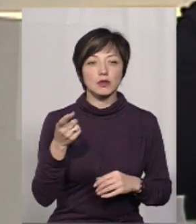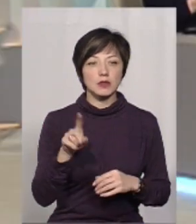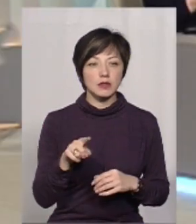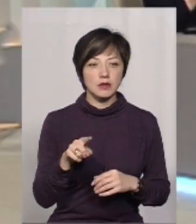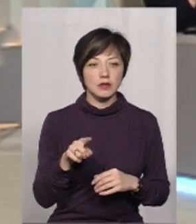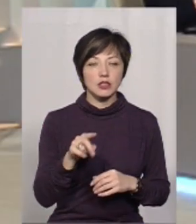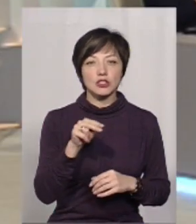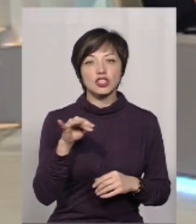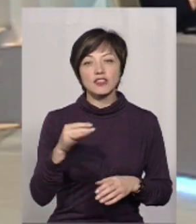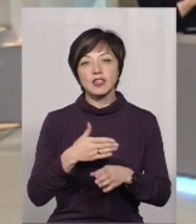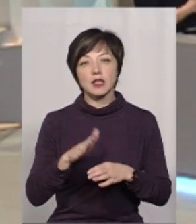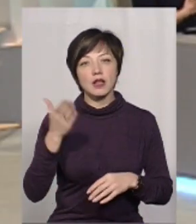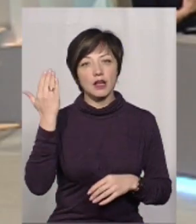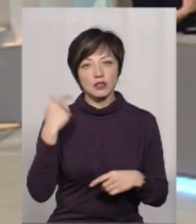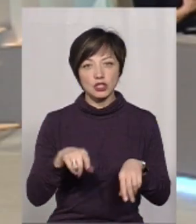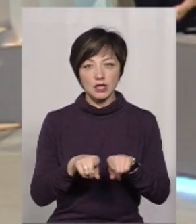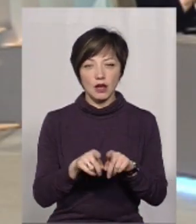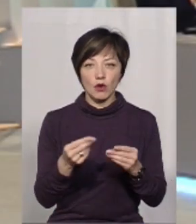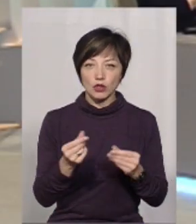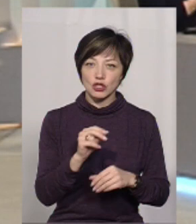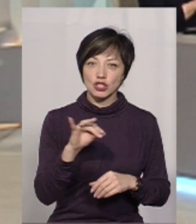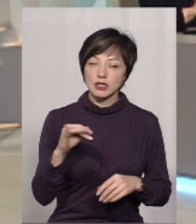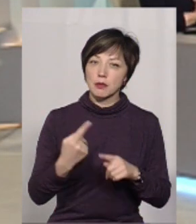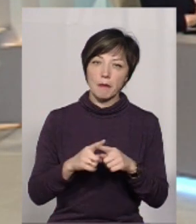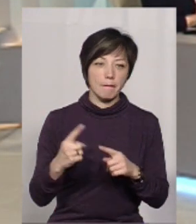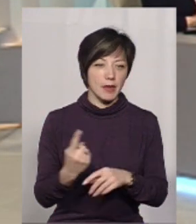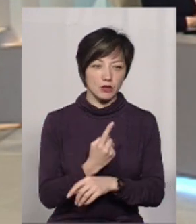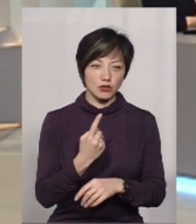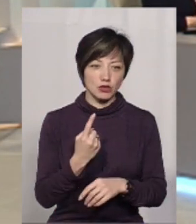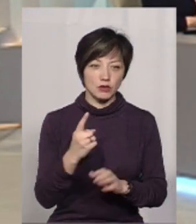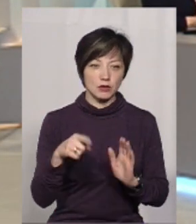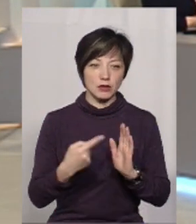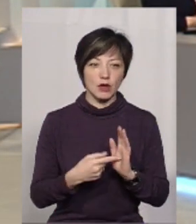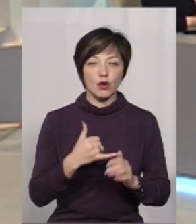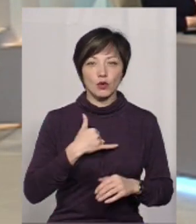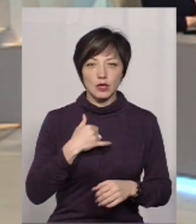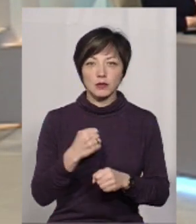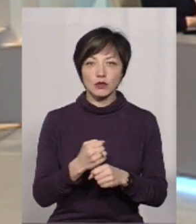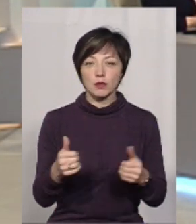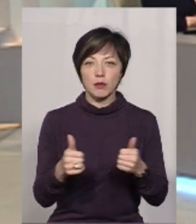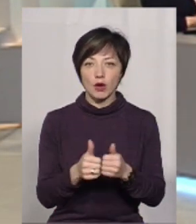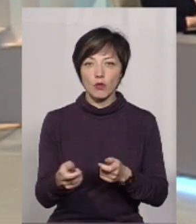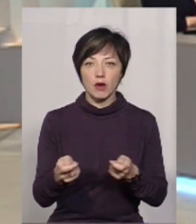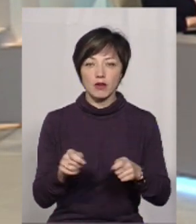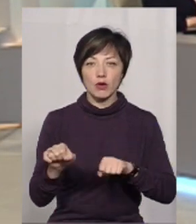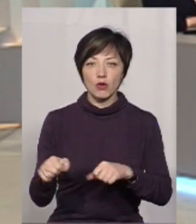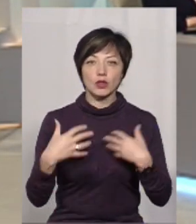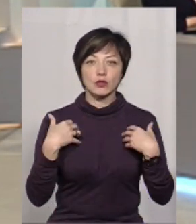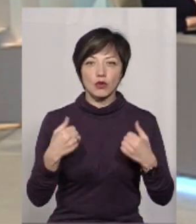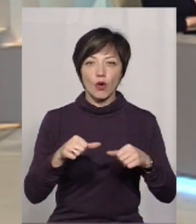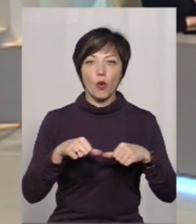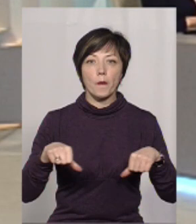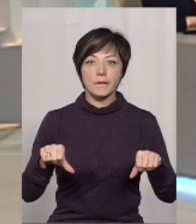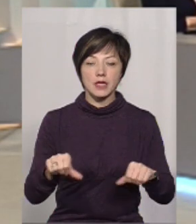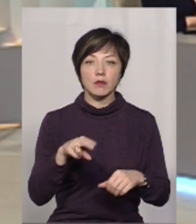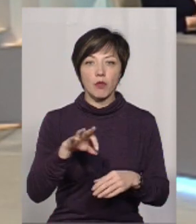того, чи виділялись раніше такі кошти, чи це вперше? Ну, у нас працює при управлінні охорони здоров'я комісія